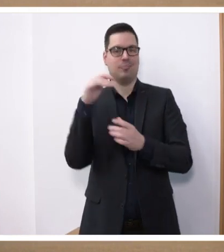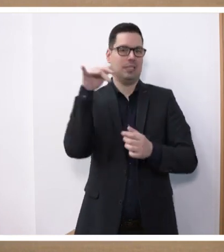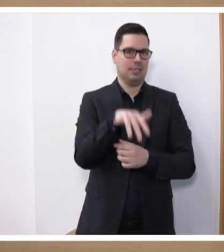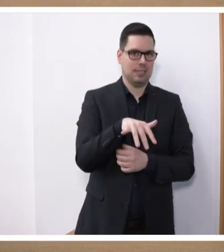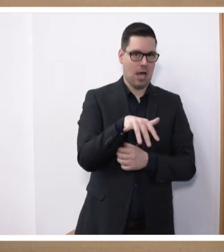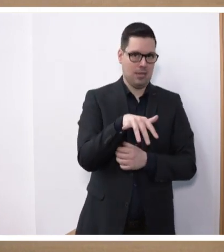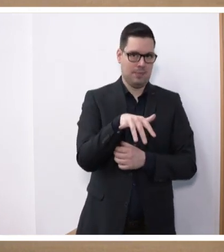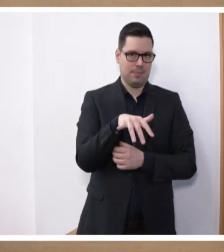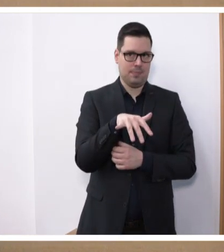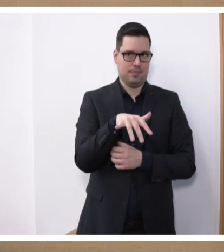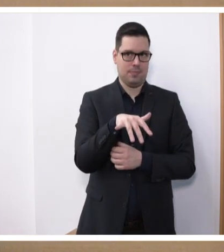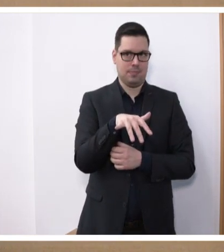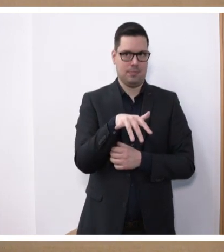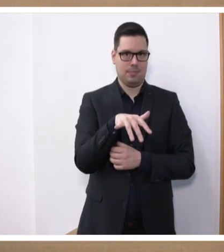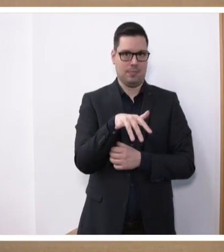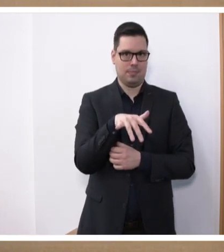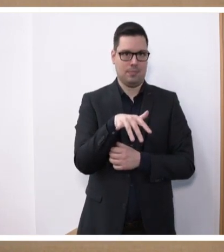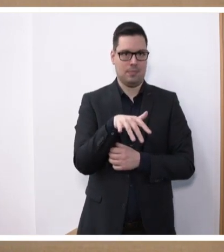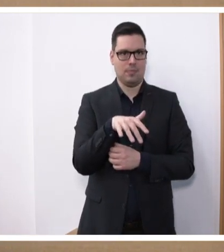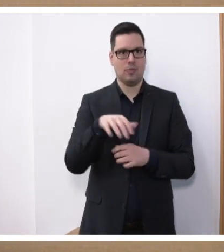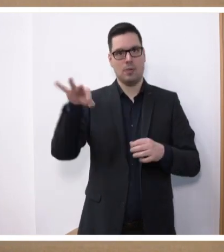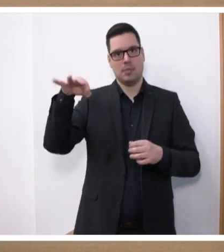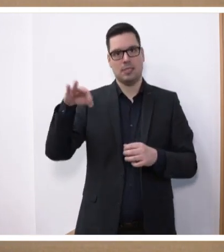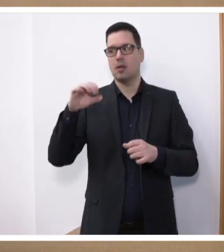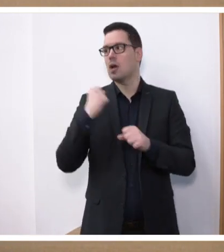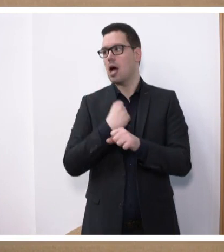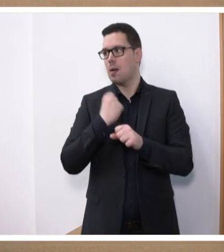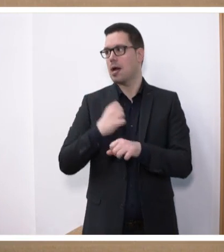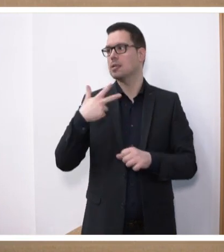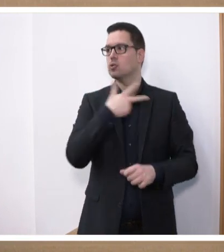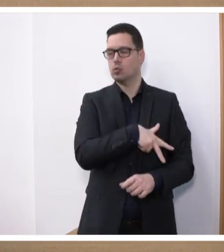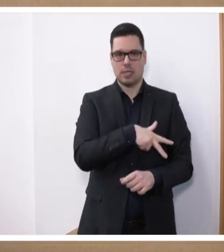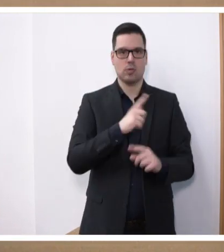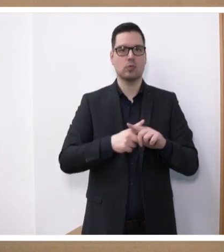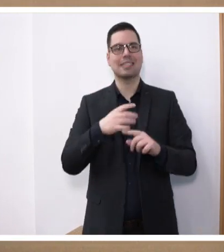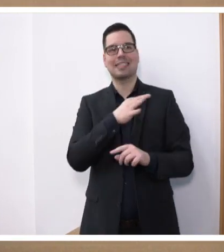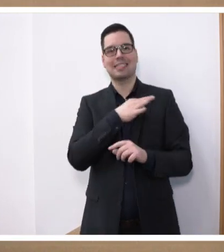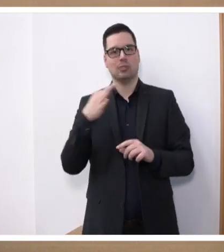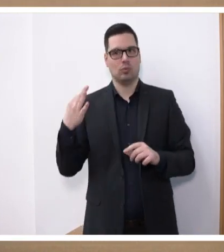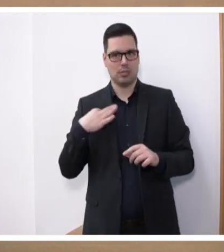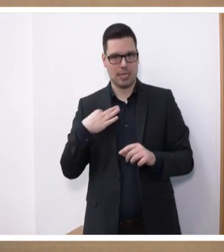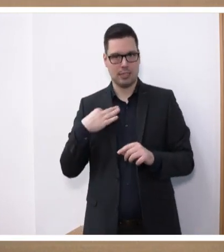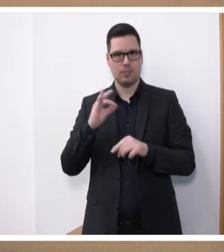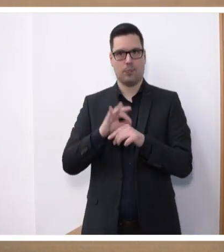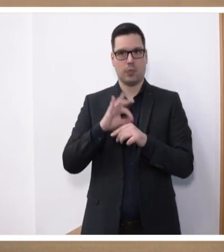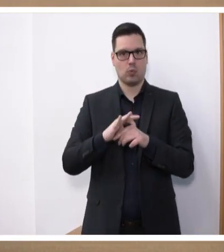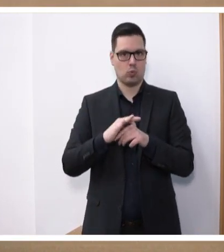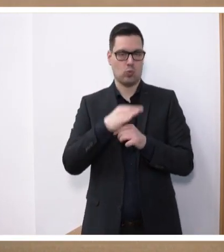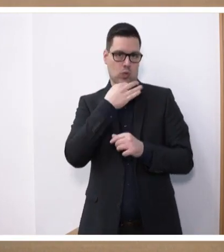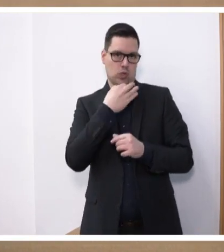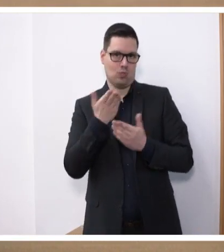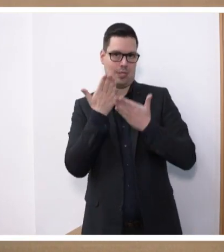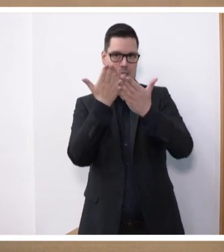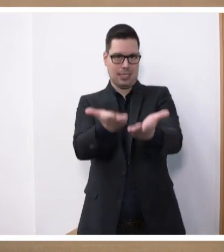beides dankenswerterweise von dem Minister für Arbeit, Soziales, Frauen und Gesundheit, Dr. Magnus Jung, zur